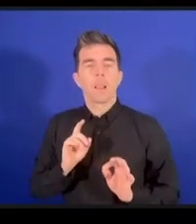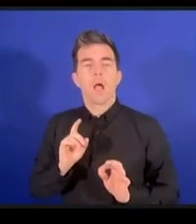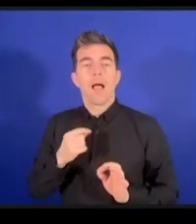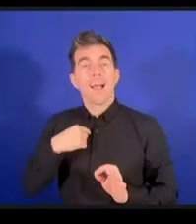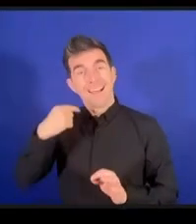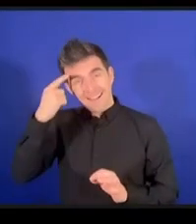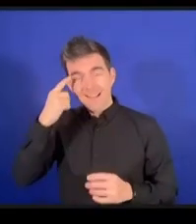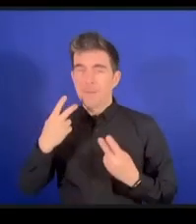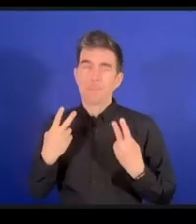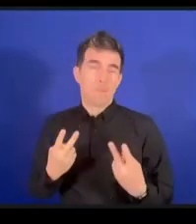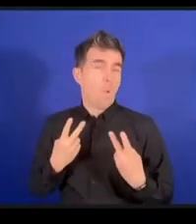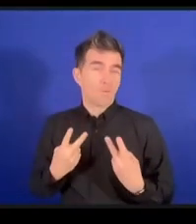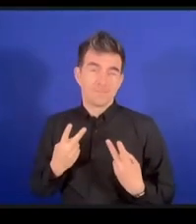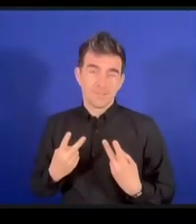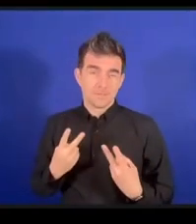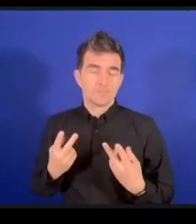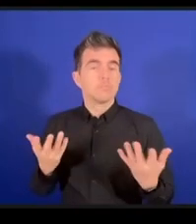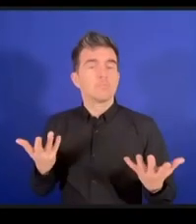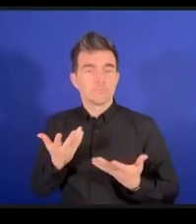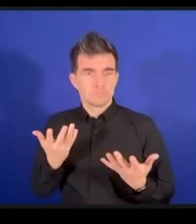インターネットガバナンス